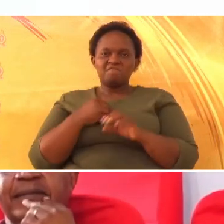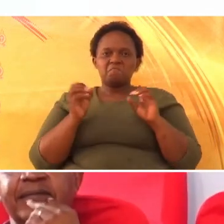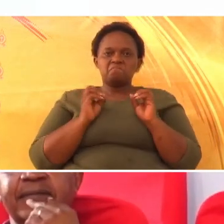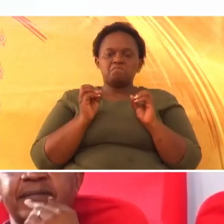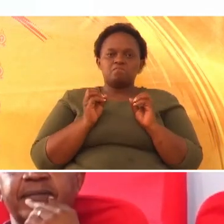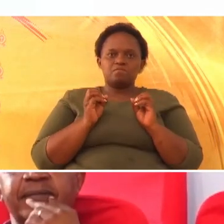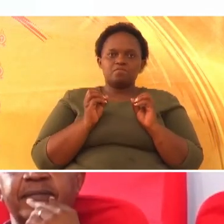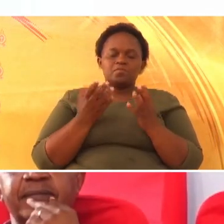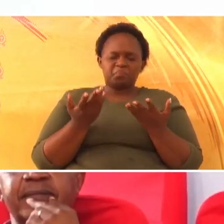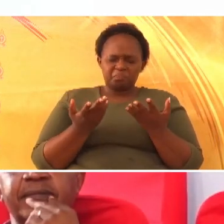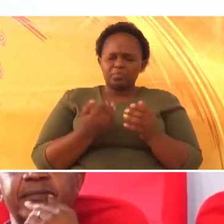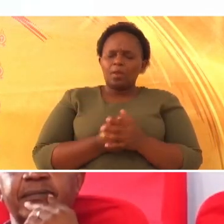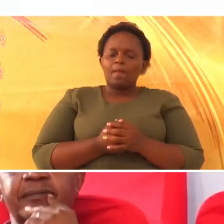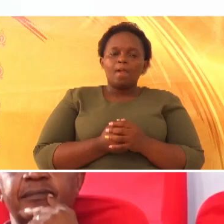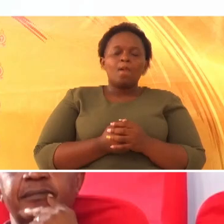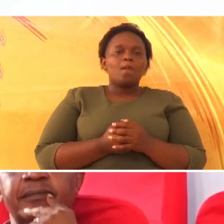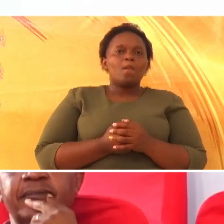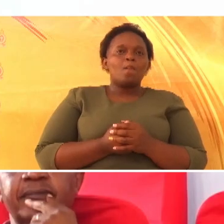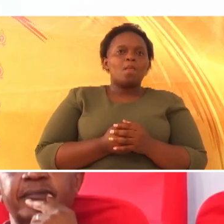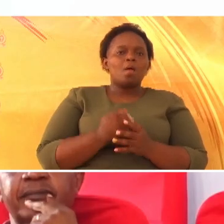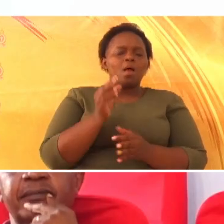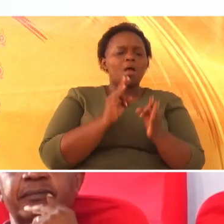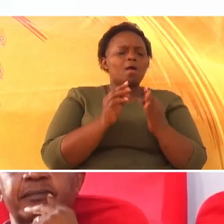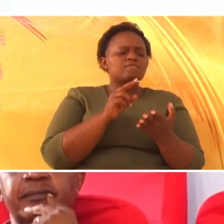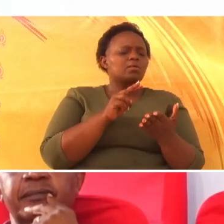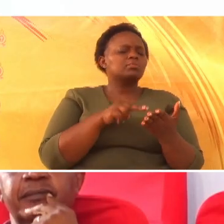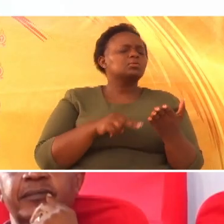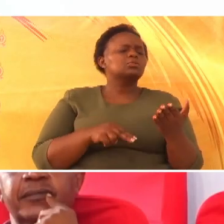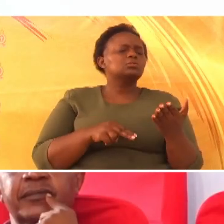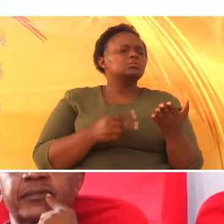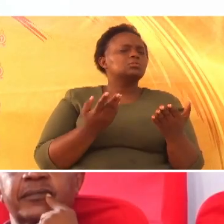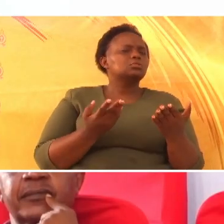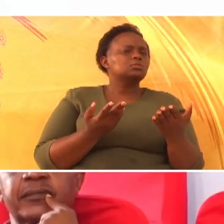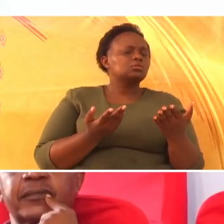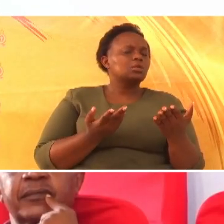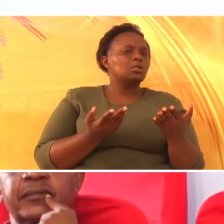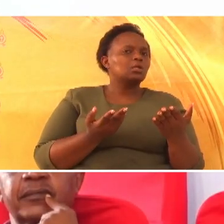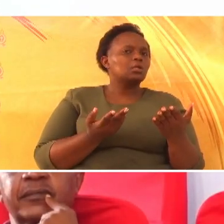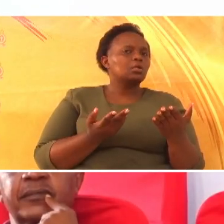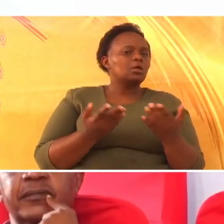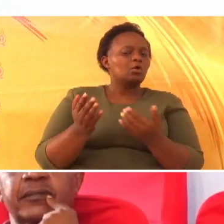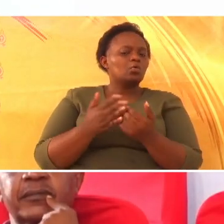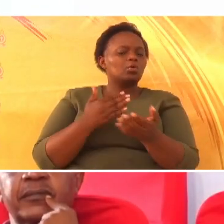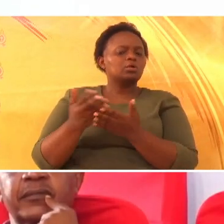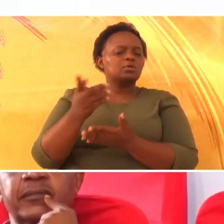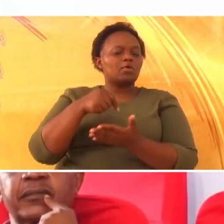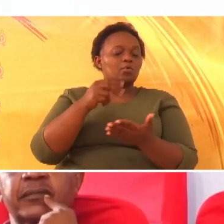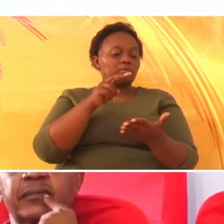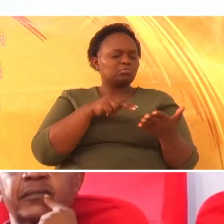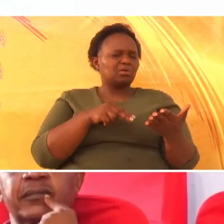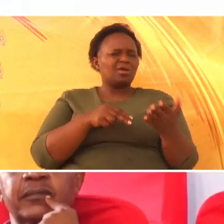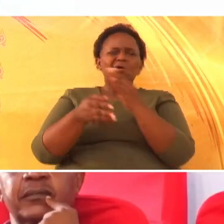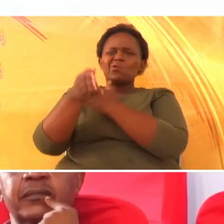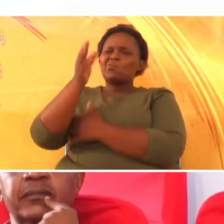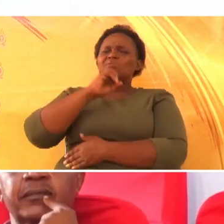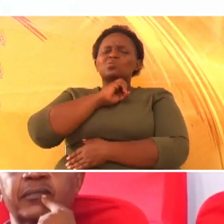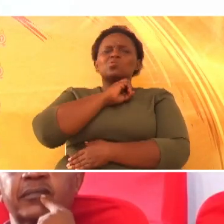Ukisoma yale pale ambapo tumesomewa. Unaona ya kwamba mungu anateta.